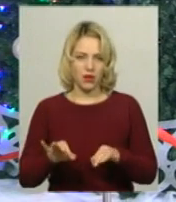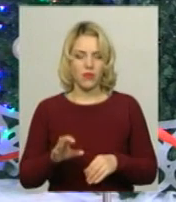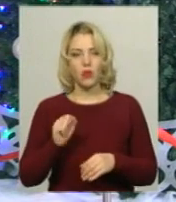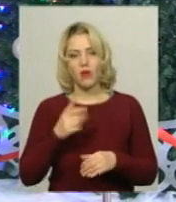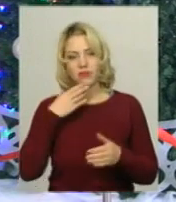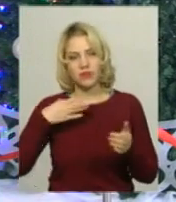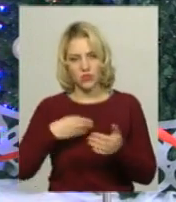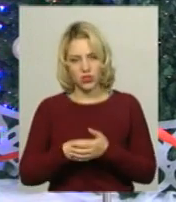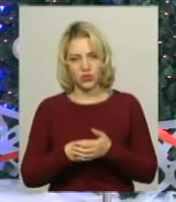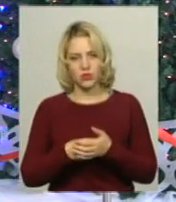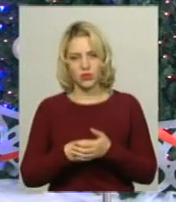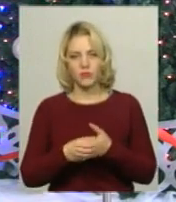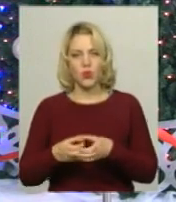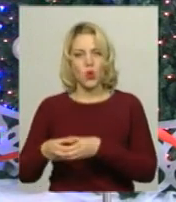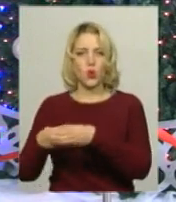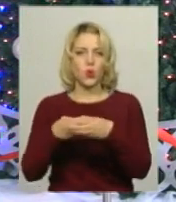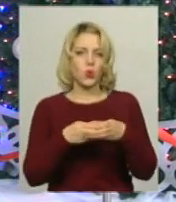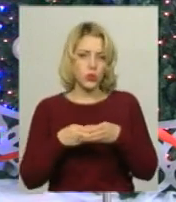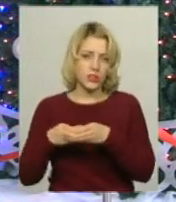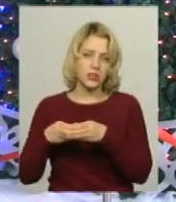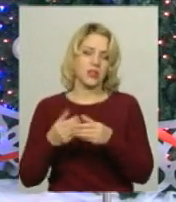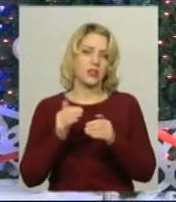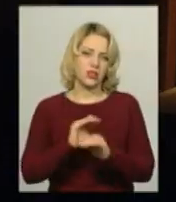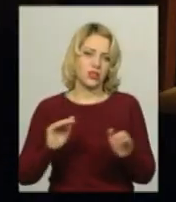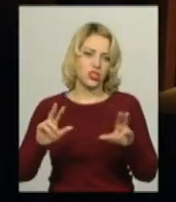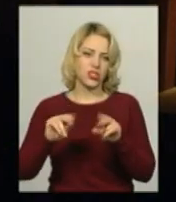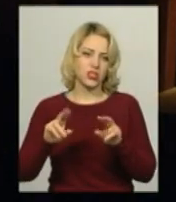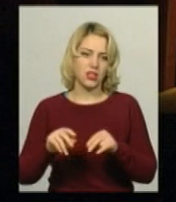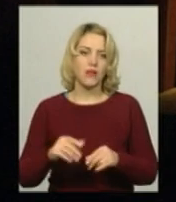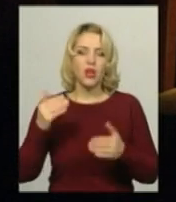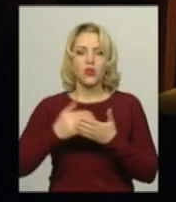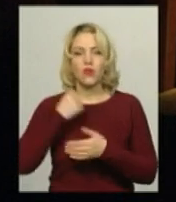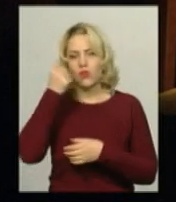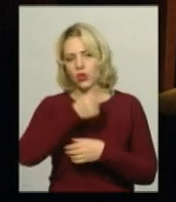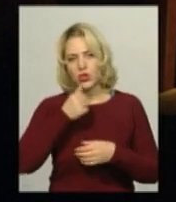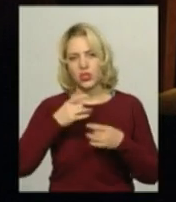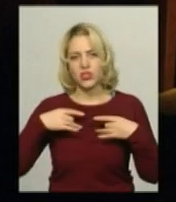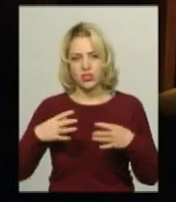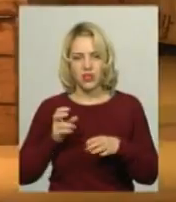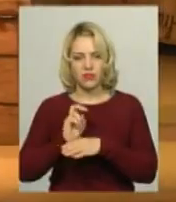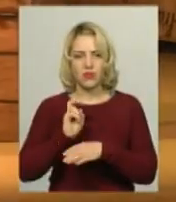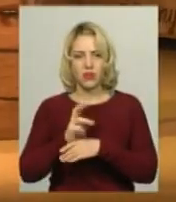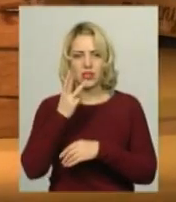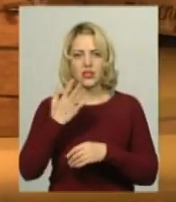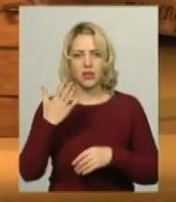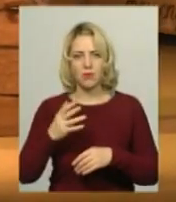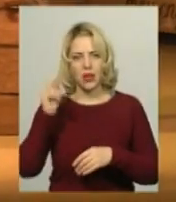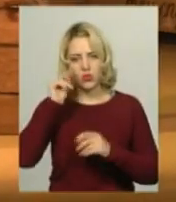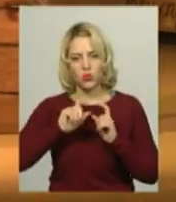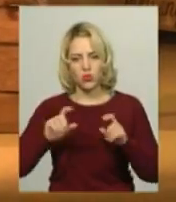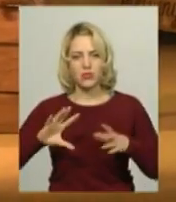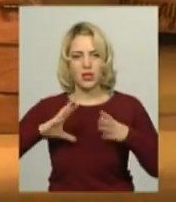А в своїм крузі, в своєму колі вони щасливі. Новорічний вогник відвідали 35 учнів загальноосвітньої